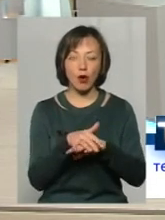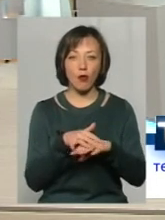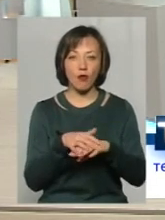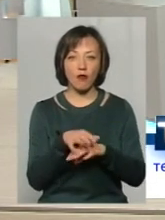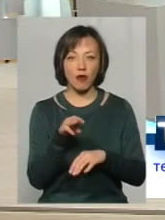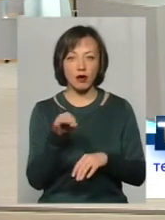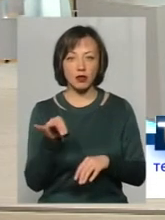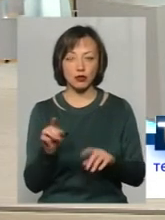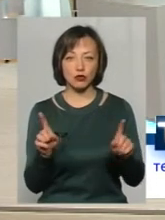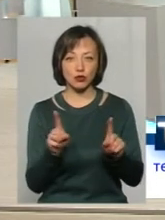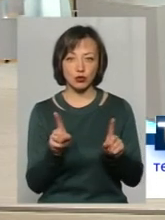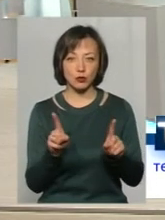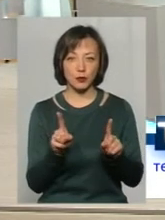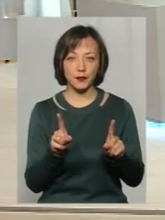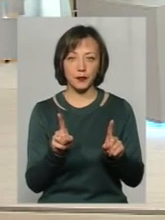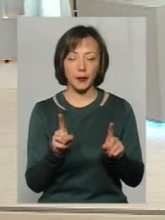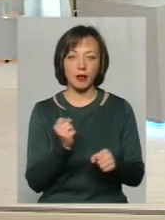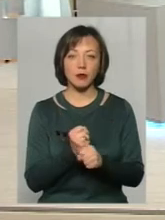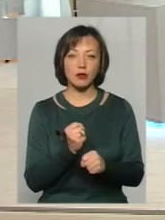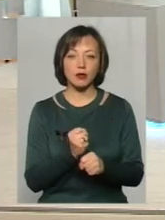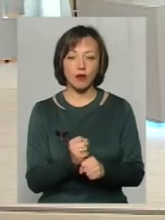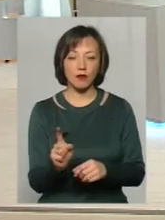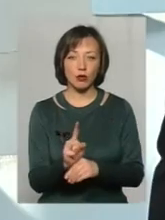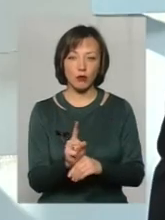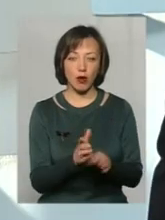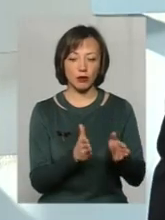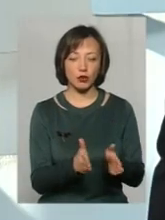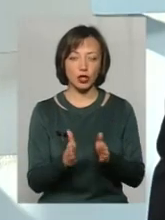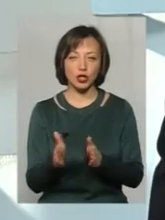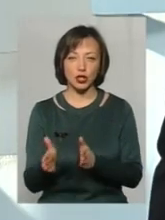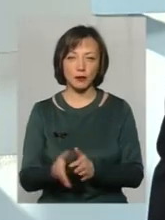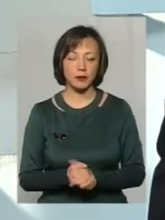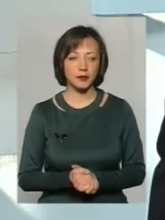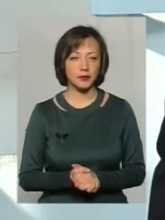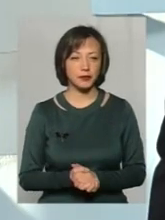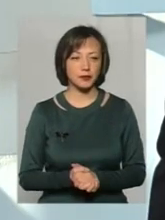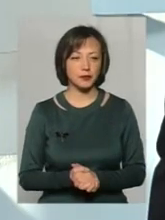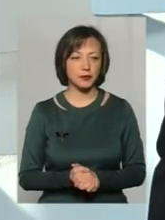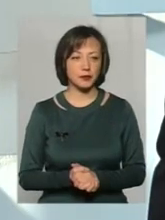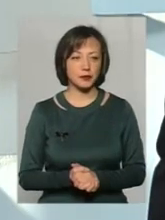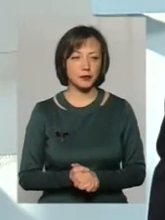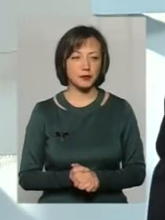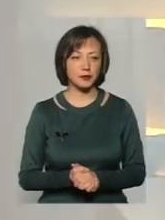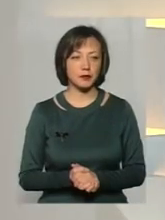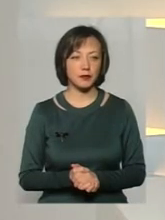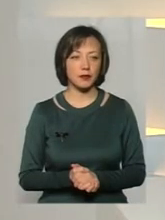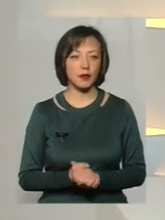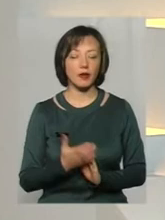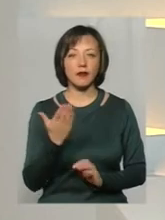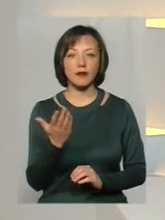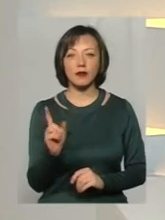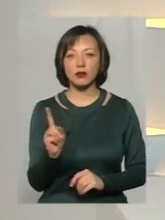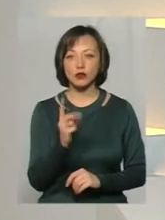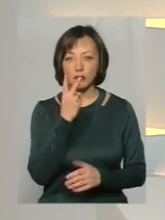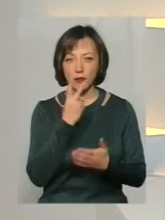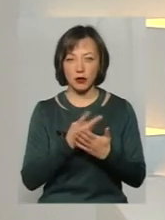щоб він функціонував в нормальному режимі. Дякую. А пане Василь, Олексій, що ви бачите,